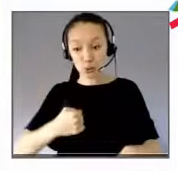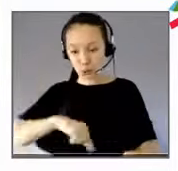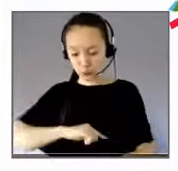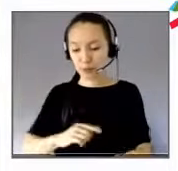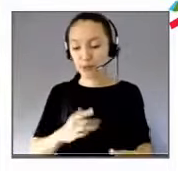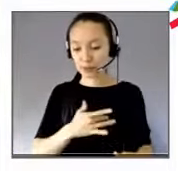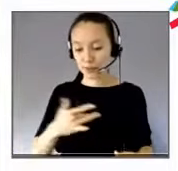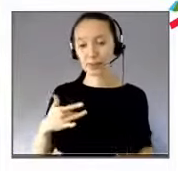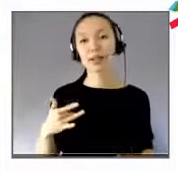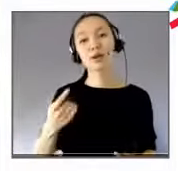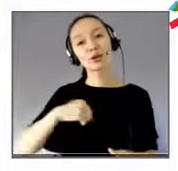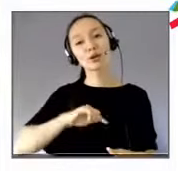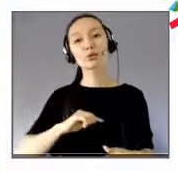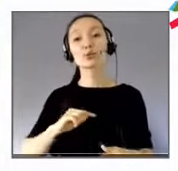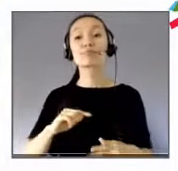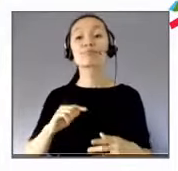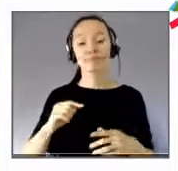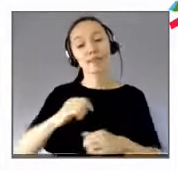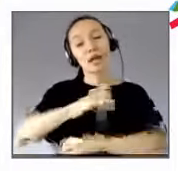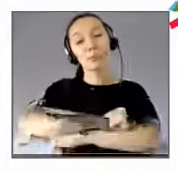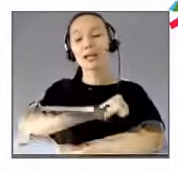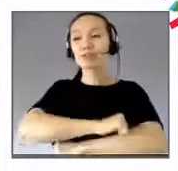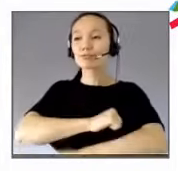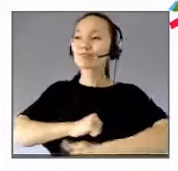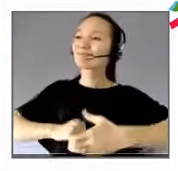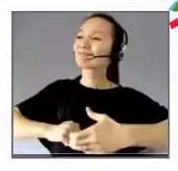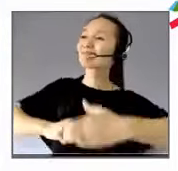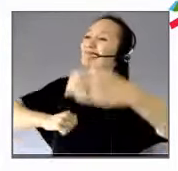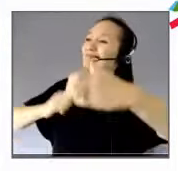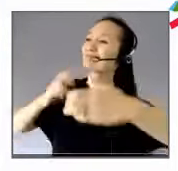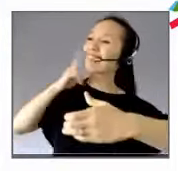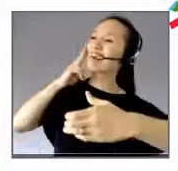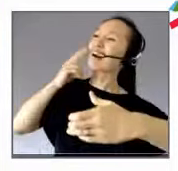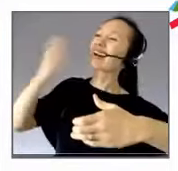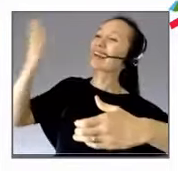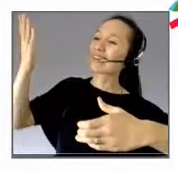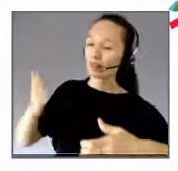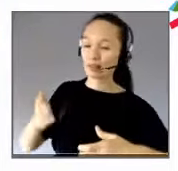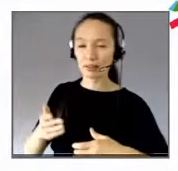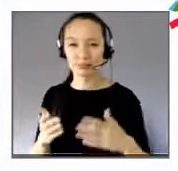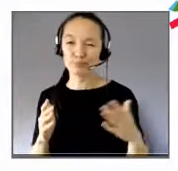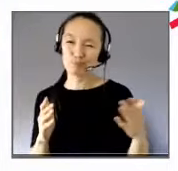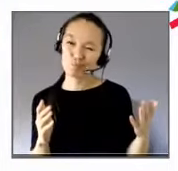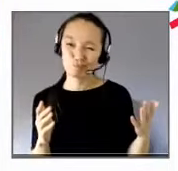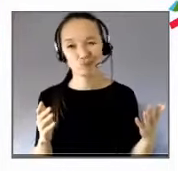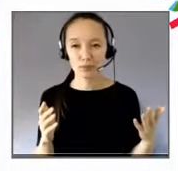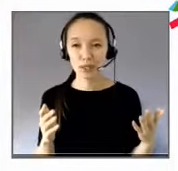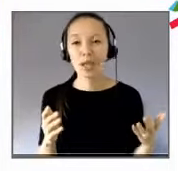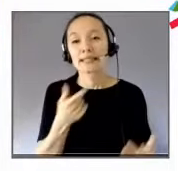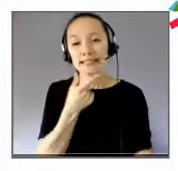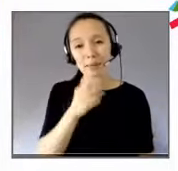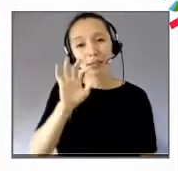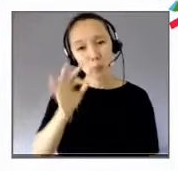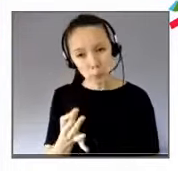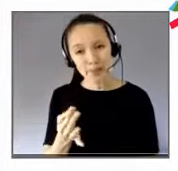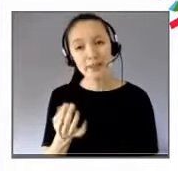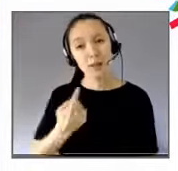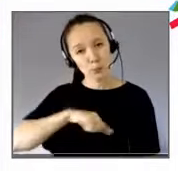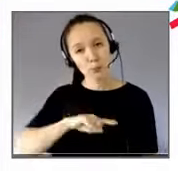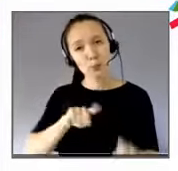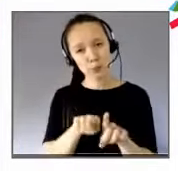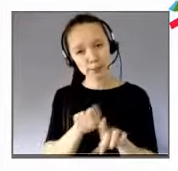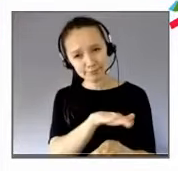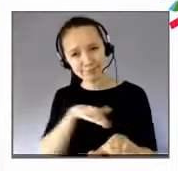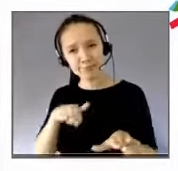Il y avait chose de très sympathique dans ce geste, ce n pas ce que je conteste. Mais ce qui me semble plus intéressant, notamment du point de vue philosophique, c'est